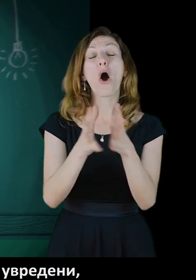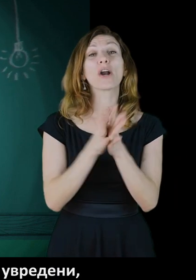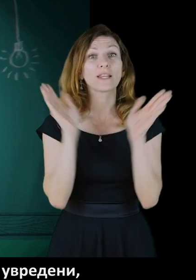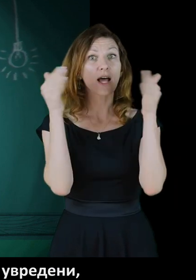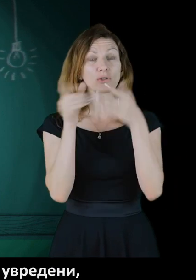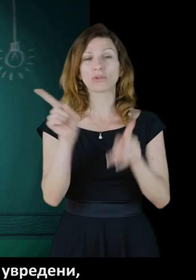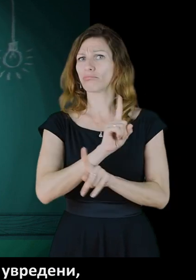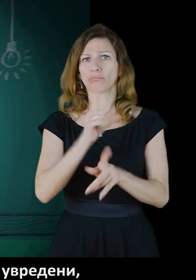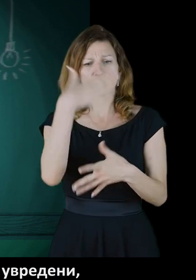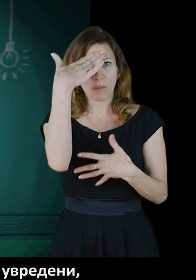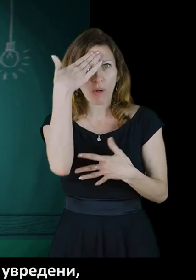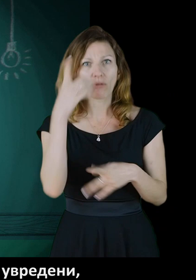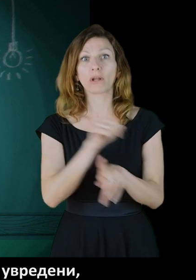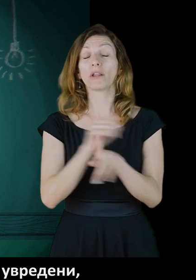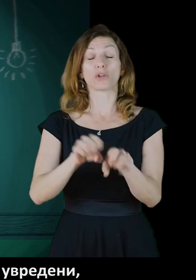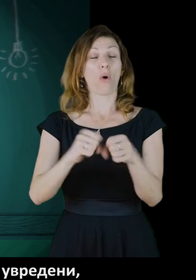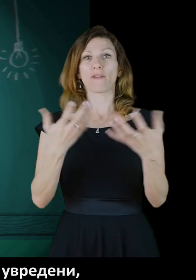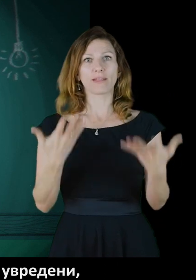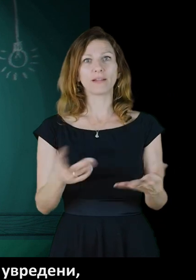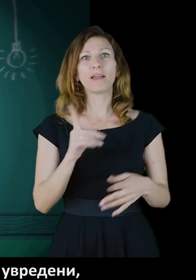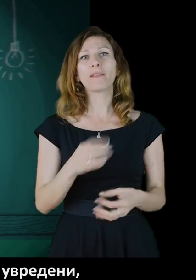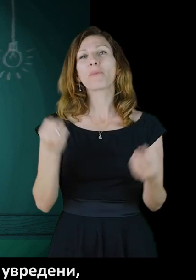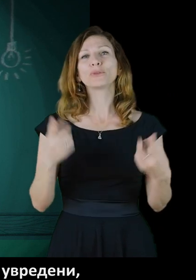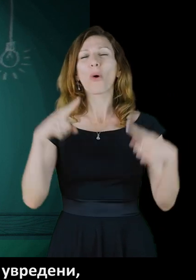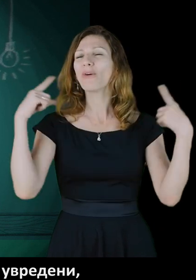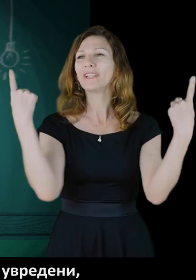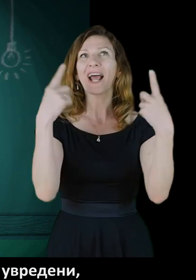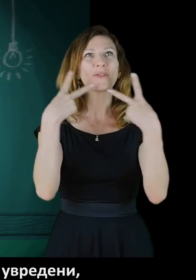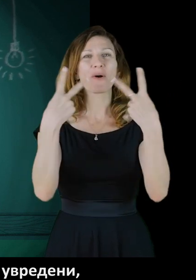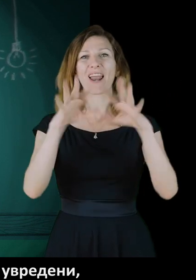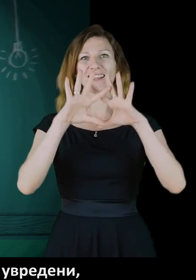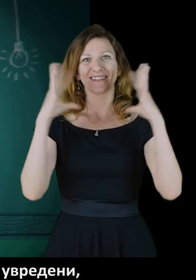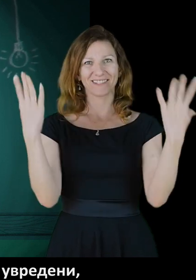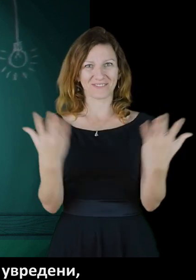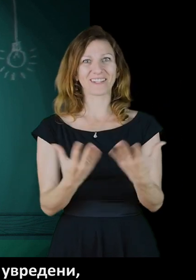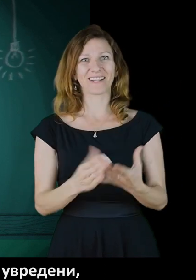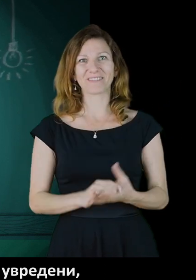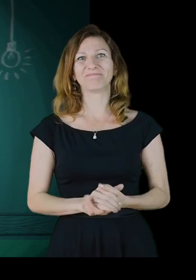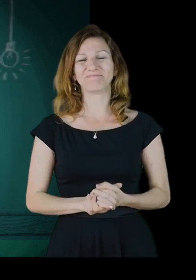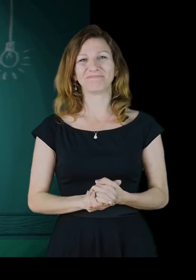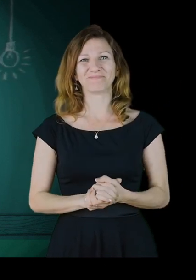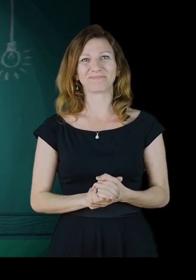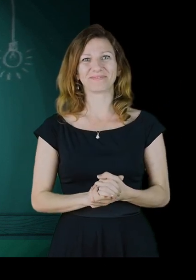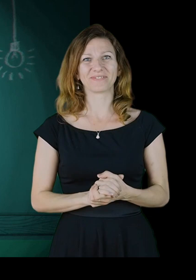Хората с аутизъм не са болни, нито увредени, те просто гледат по уникален начин на света.